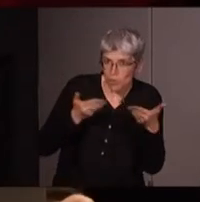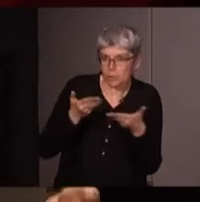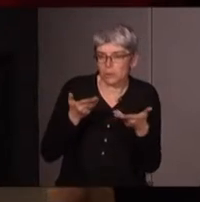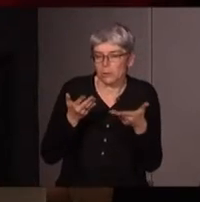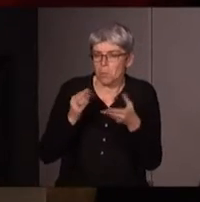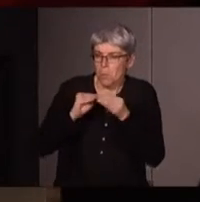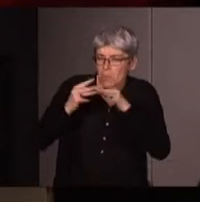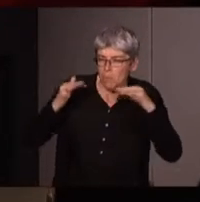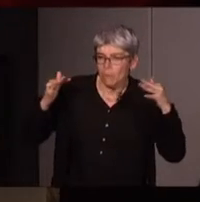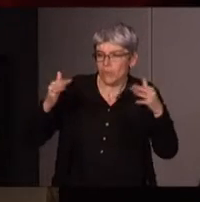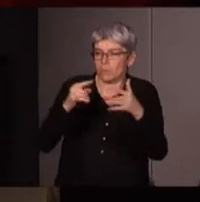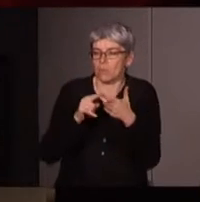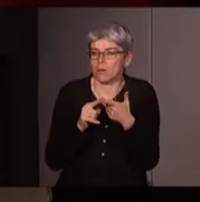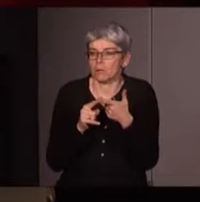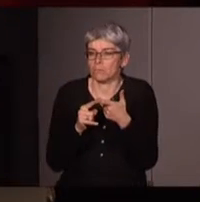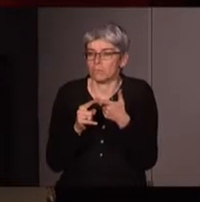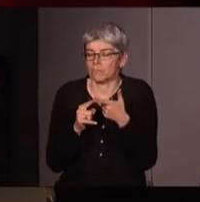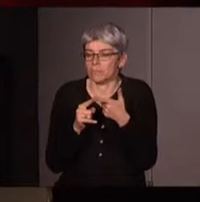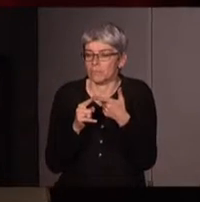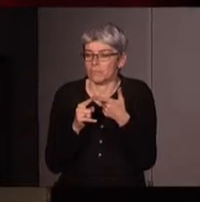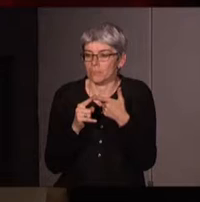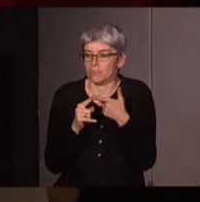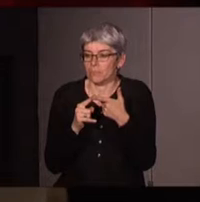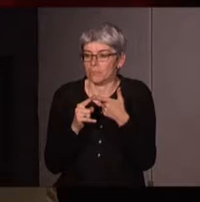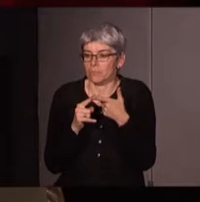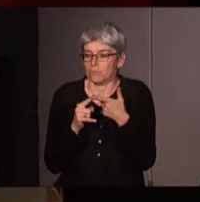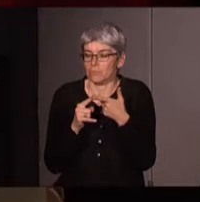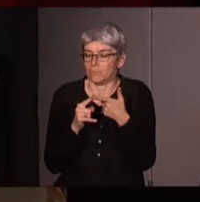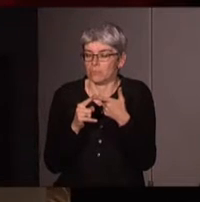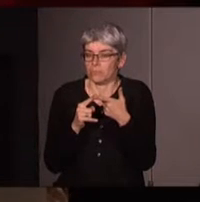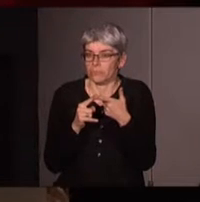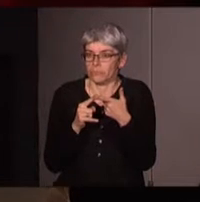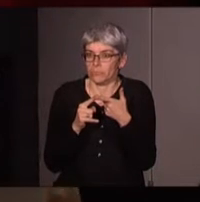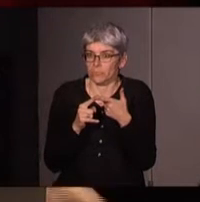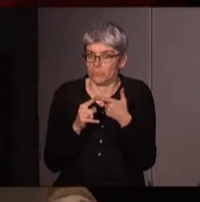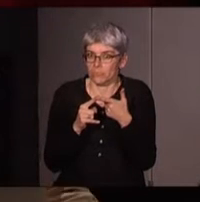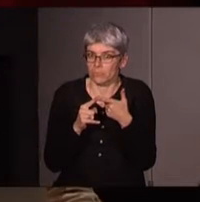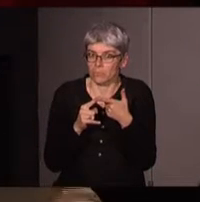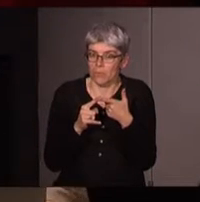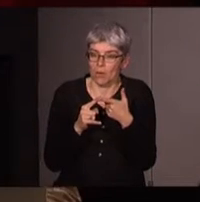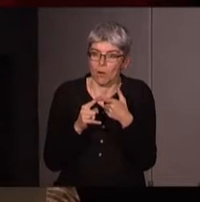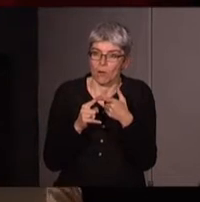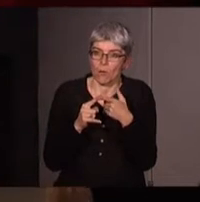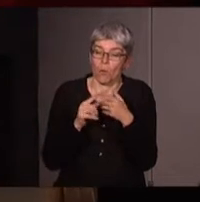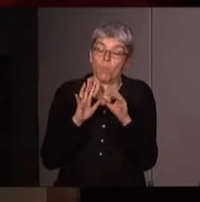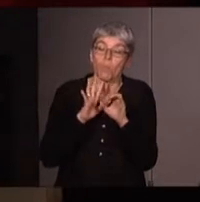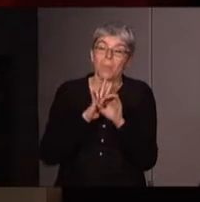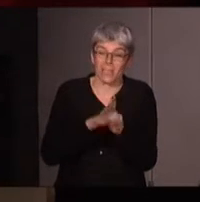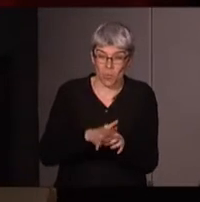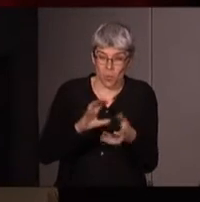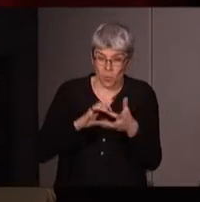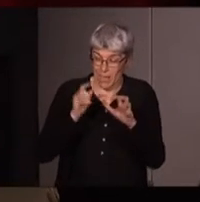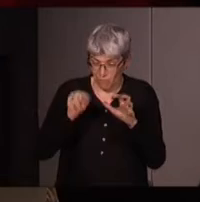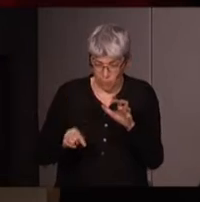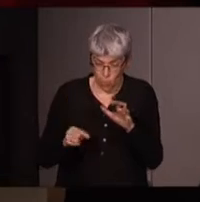environnementaux et tenir compte de la complexité des oppressions, c'est d'articuler ces